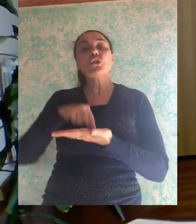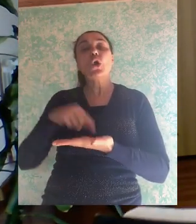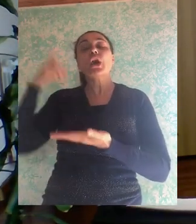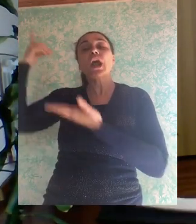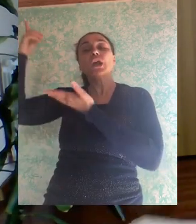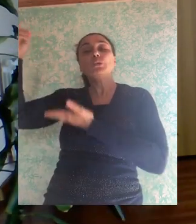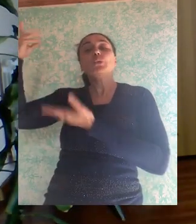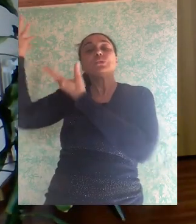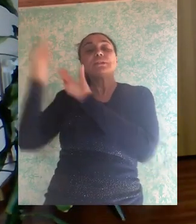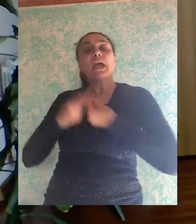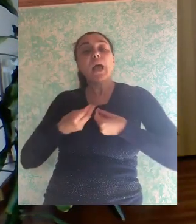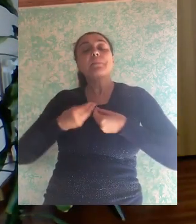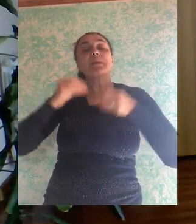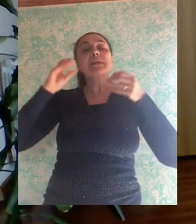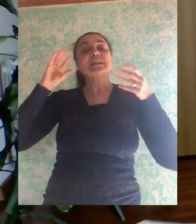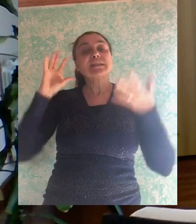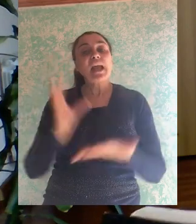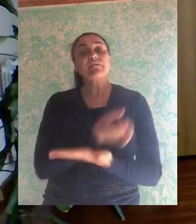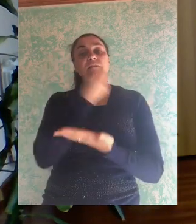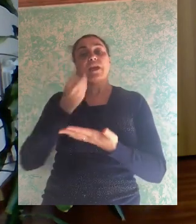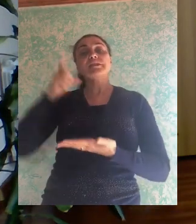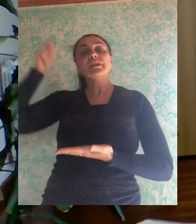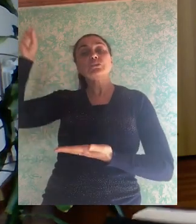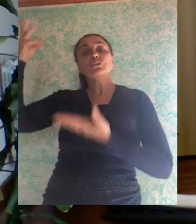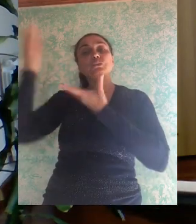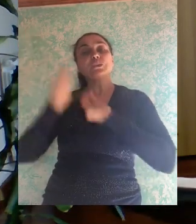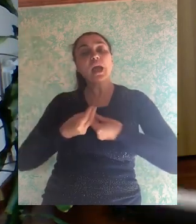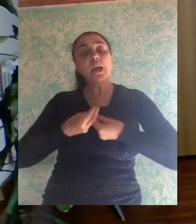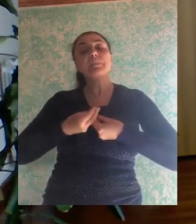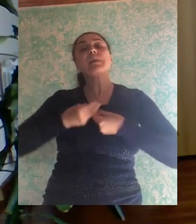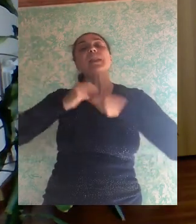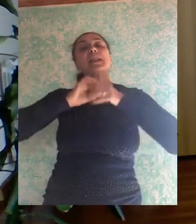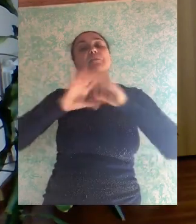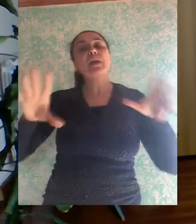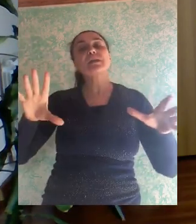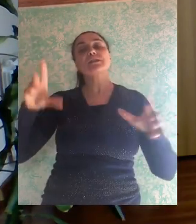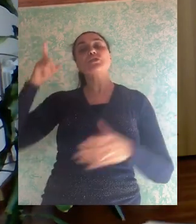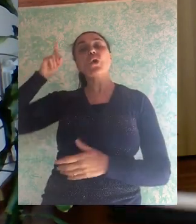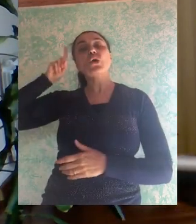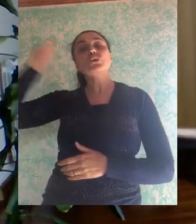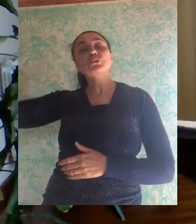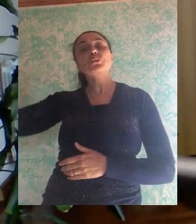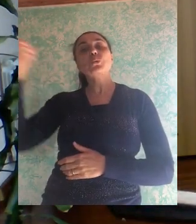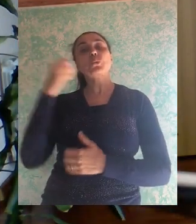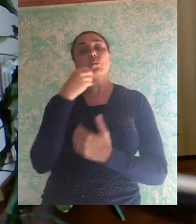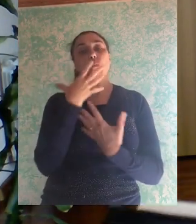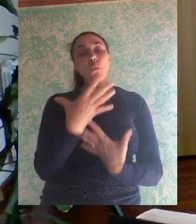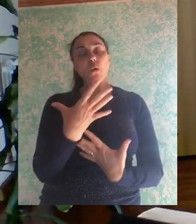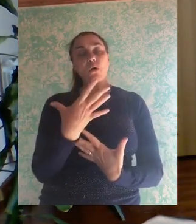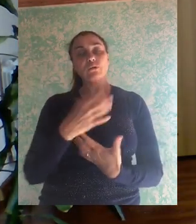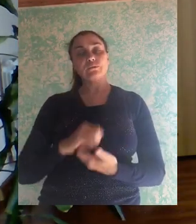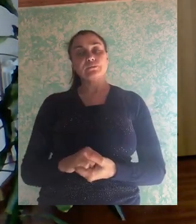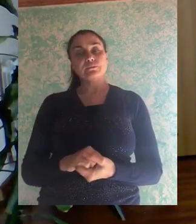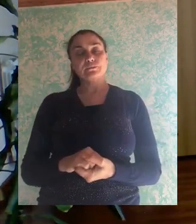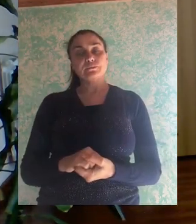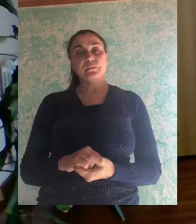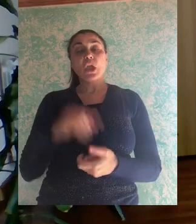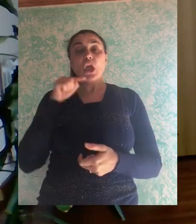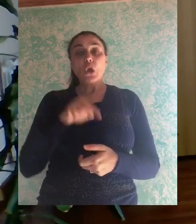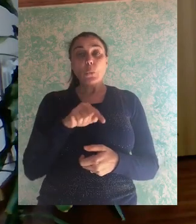salvami per la tua misericordia il tono di voce